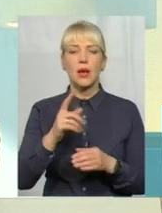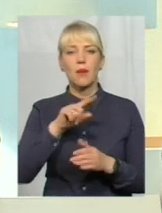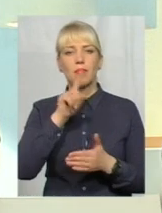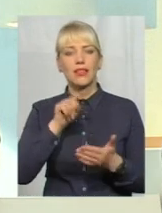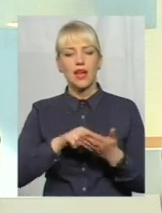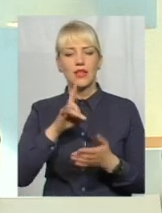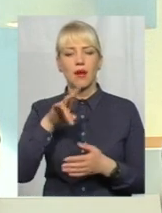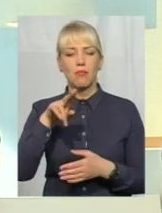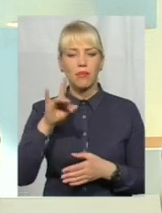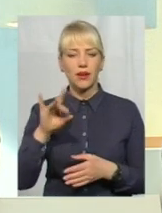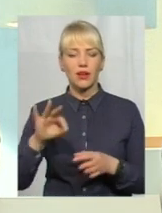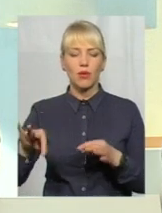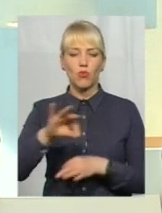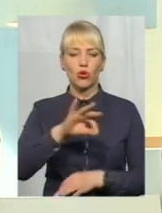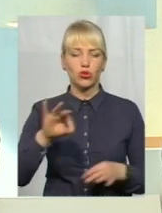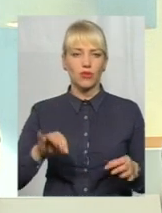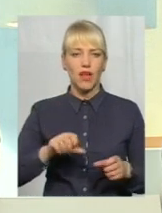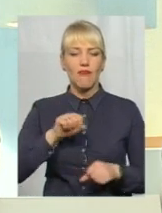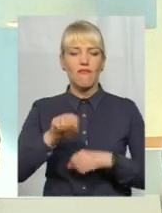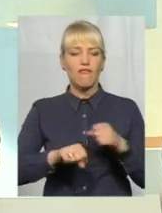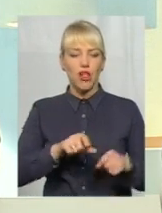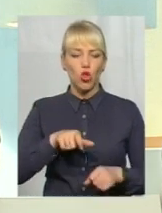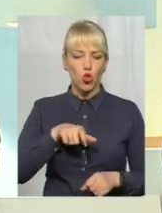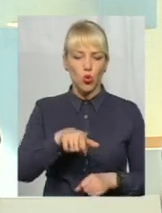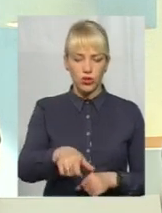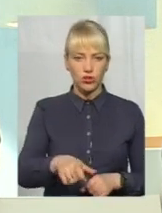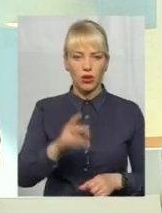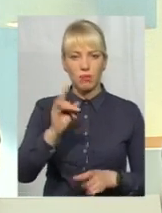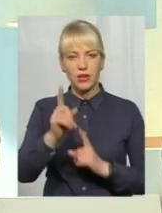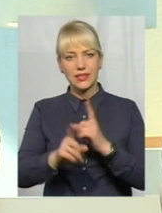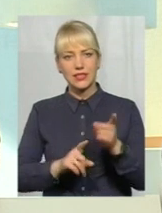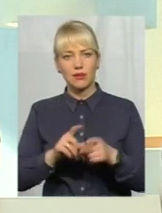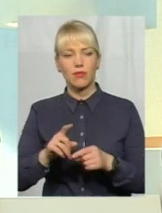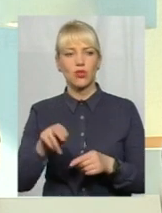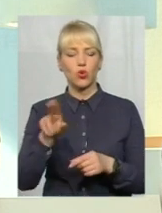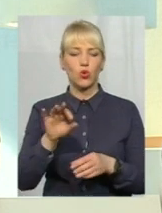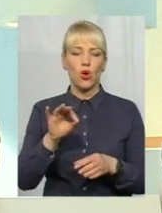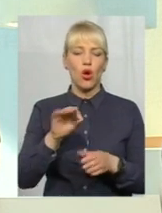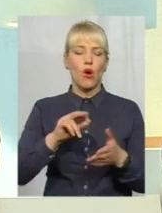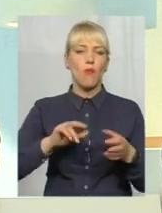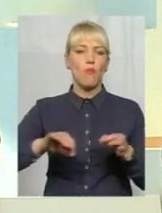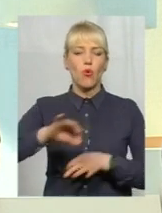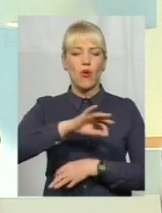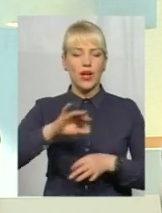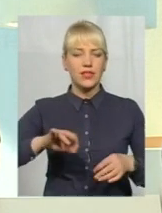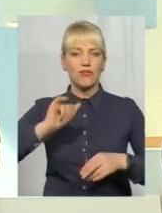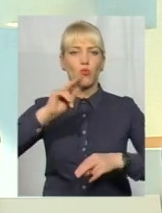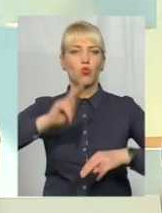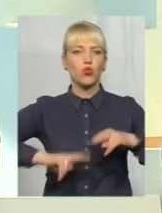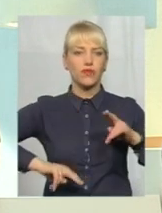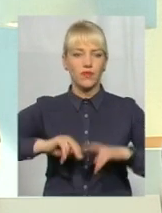тих чи інших велодоріжок, при змінах до проєктів, будівництві доріг. Тому,